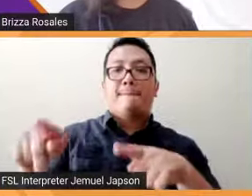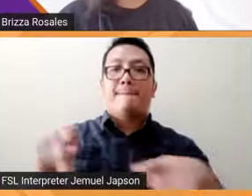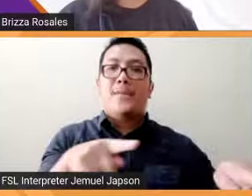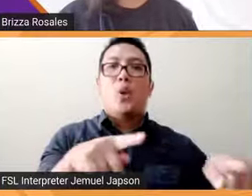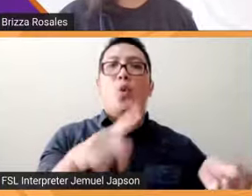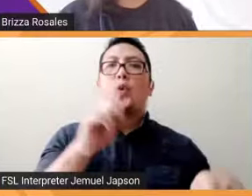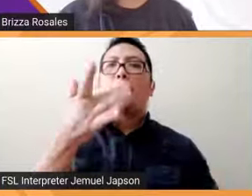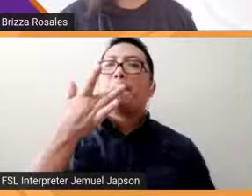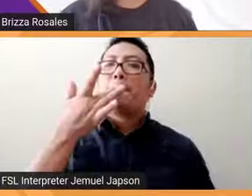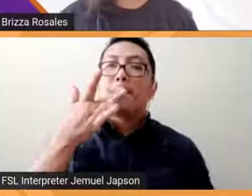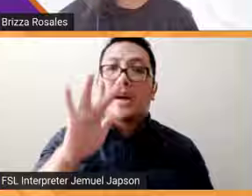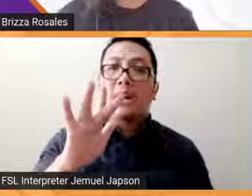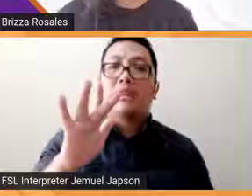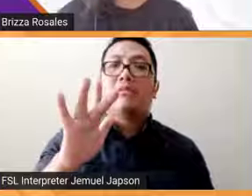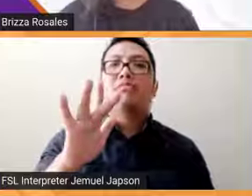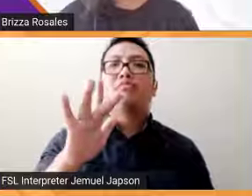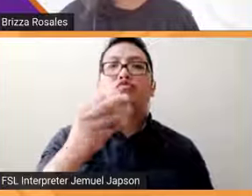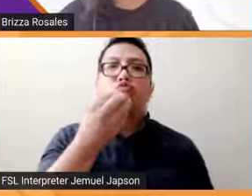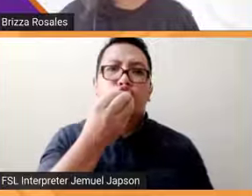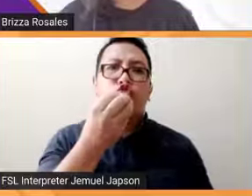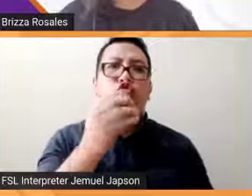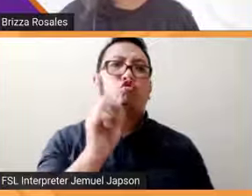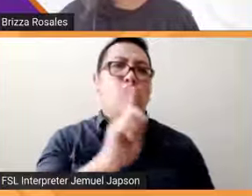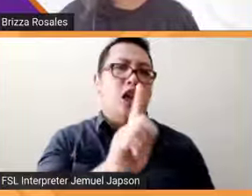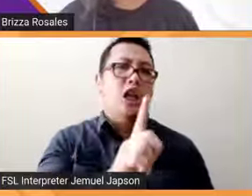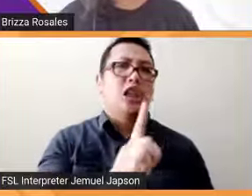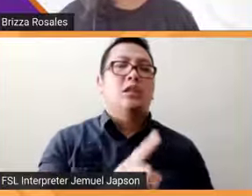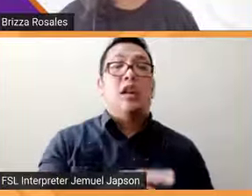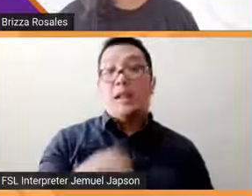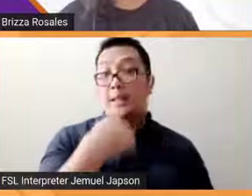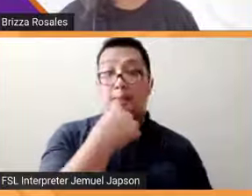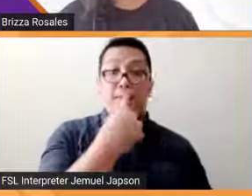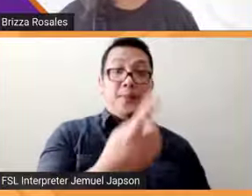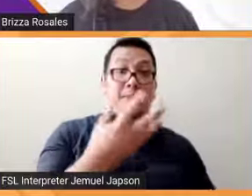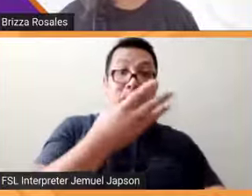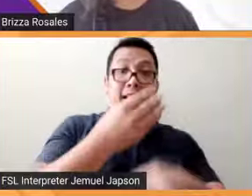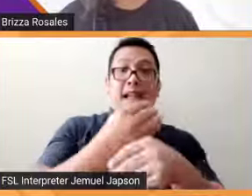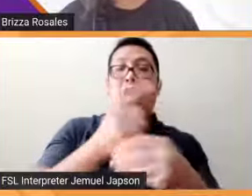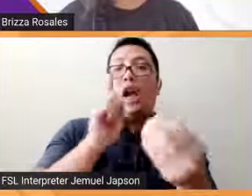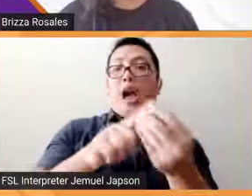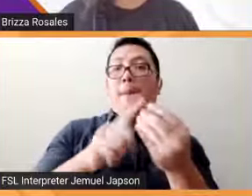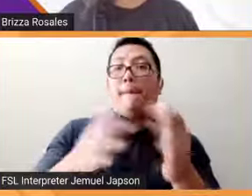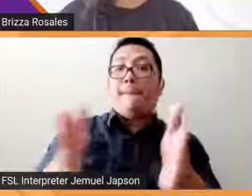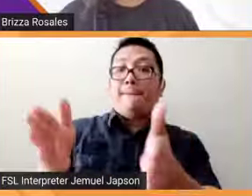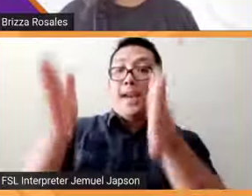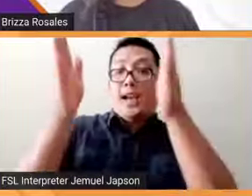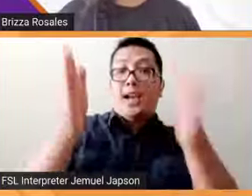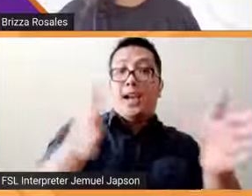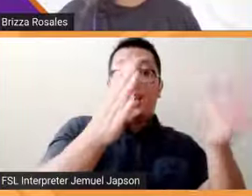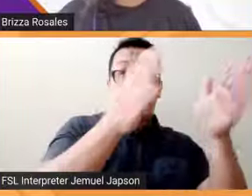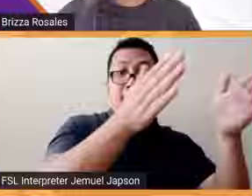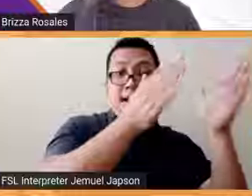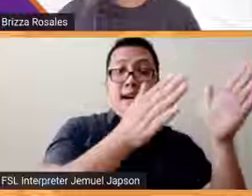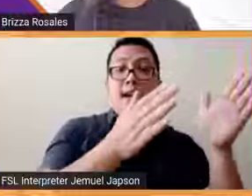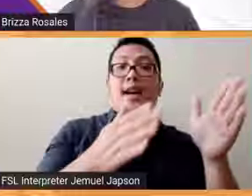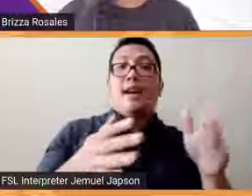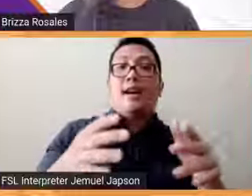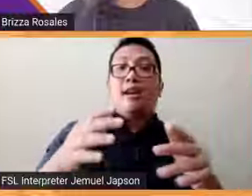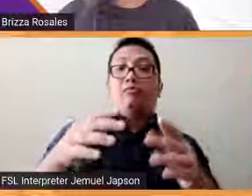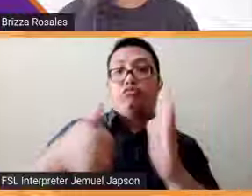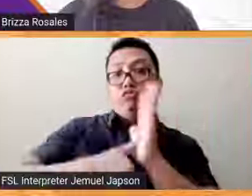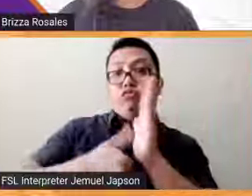doon yung na-mention ko nga kanina sa infrastructure yung mga voting centers pag